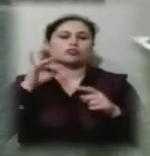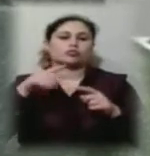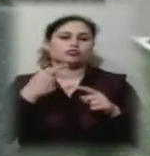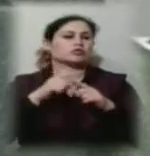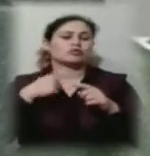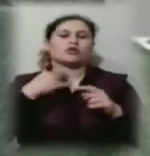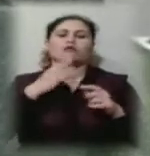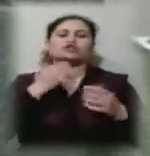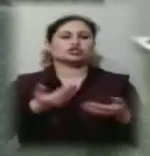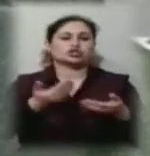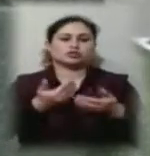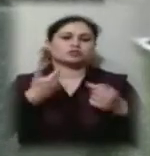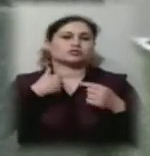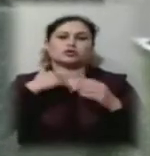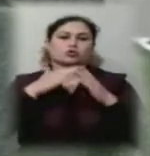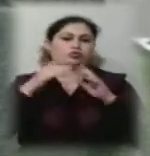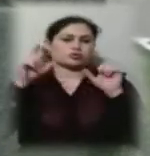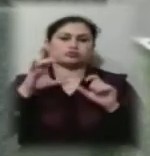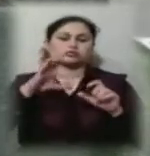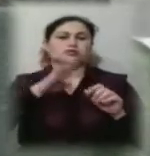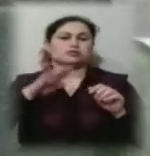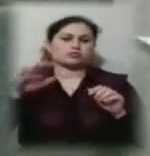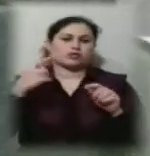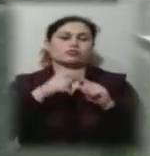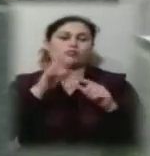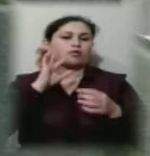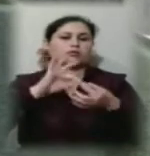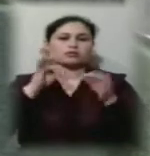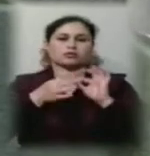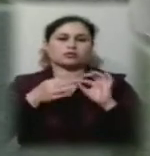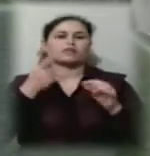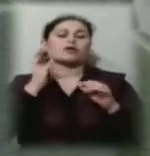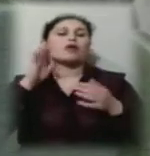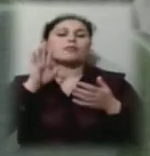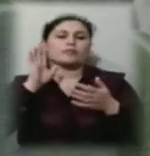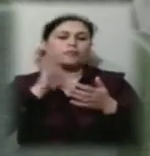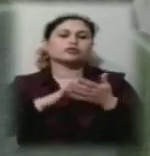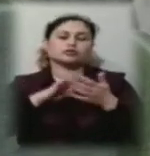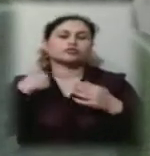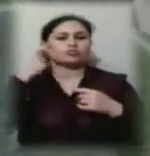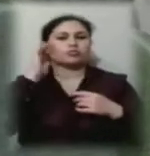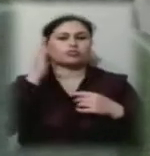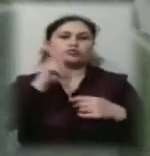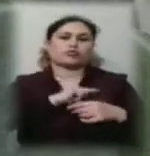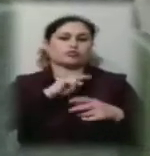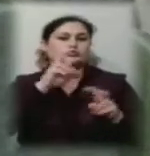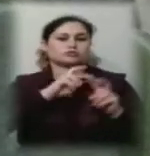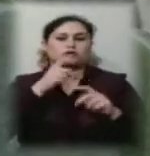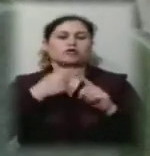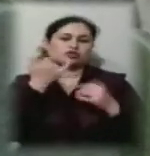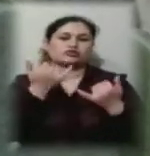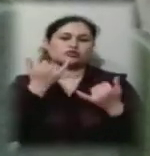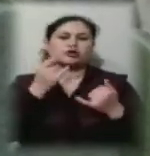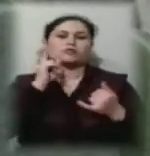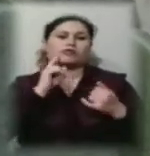«Взагалі в житті я сиджу вдома з дітьми, поки що в декреті. В подальшому, звичайно, піду десь працювати. А зараз це для мене якийсь новий ковток